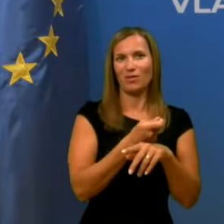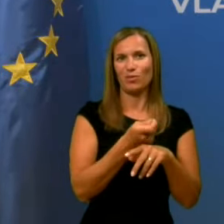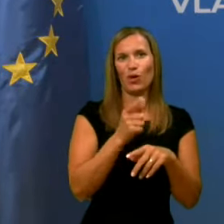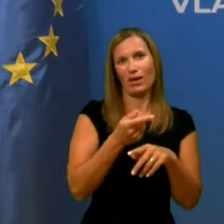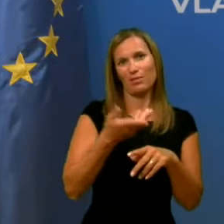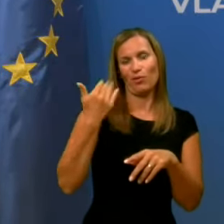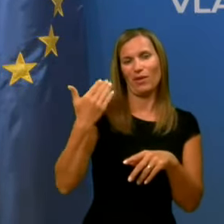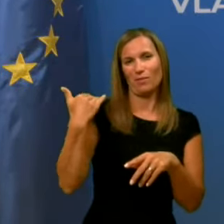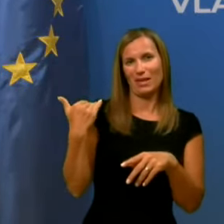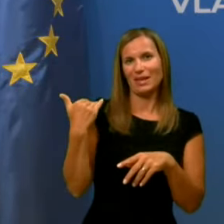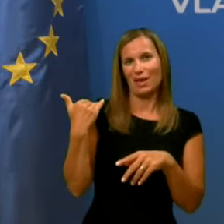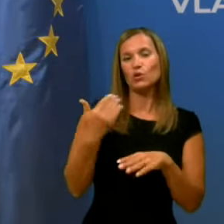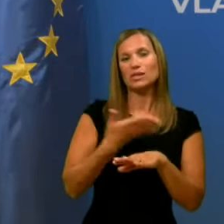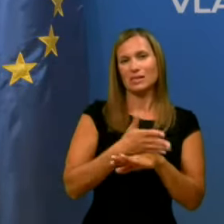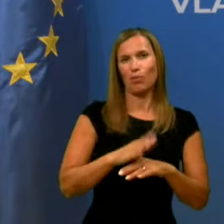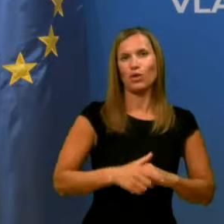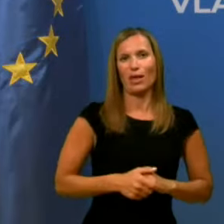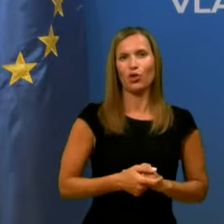preteklosti za mimarjeno.